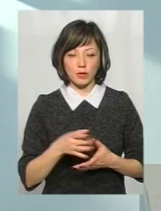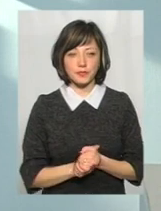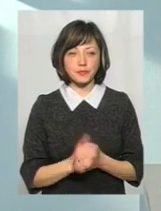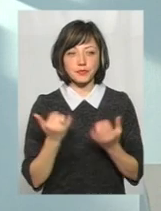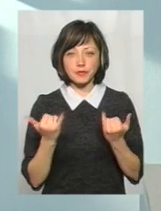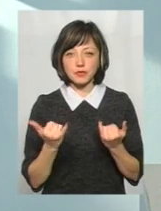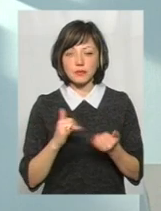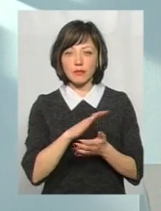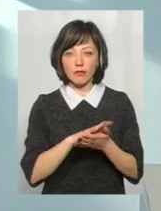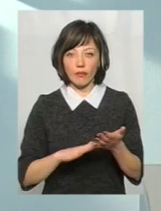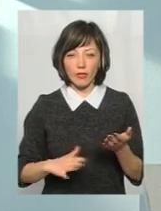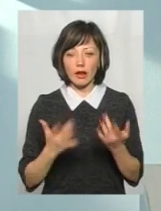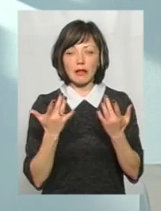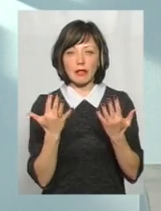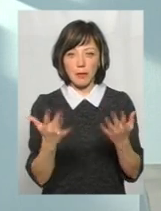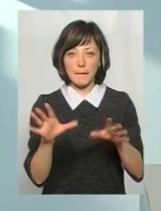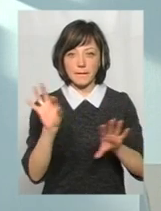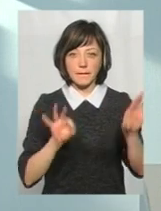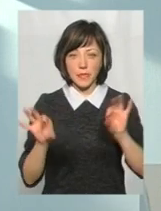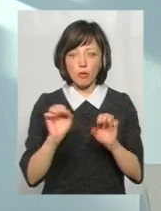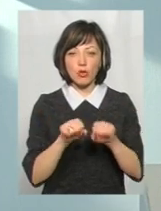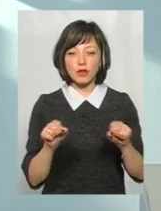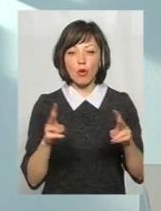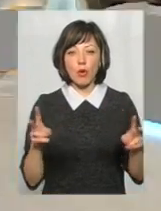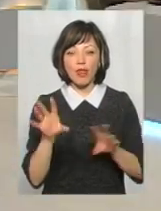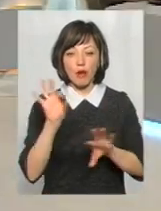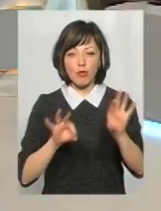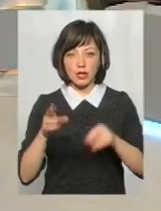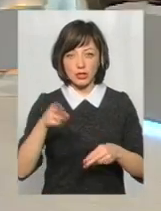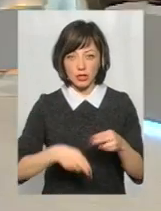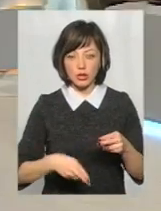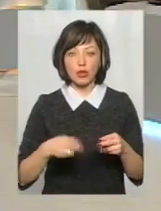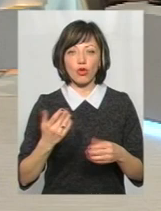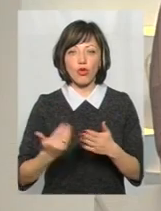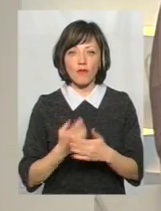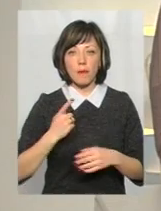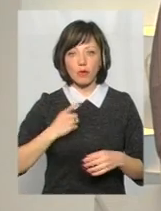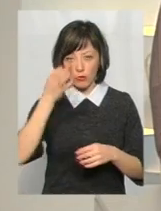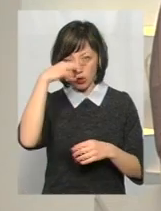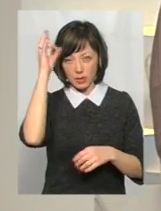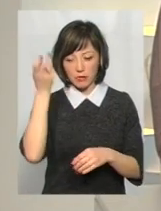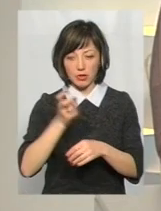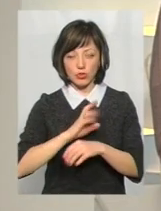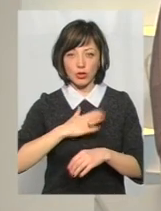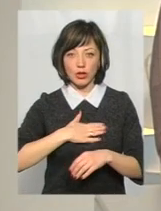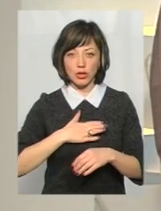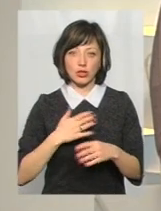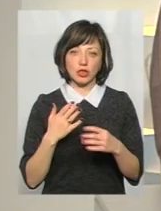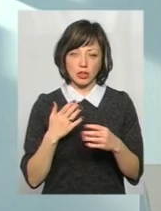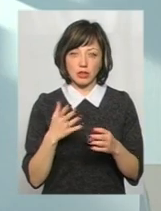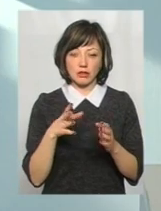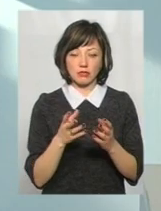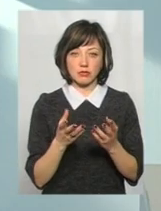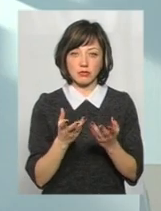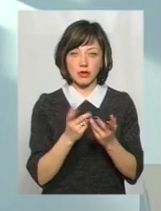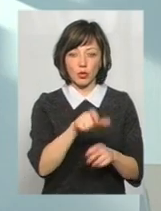Наразі в нас триває набір, до речі, і можливо, коли всі набори закінчаться, і нові патрульні поліції прийдуть в наші лави, у нас буде більше змоги контролювати